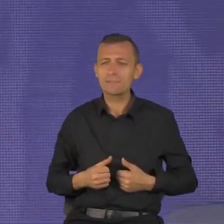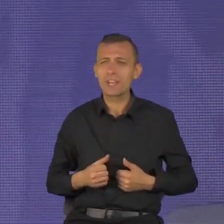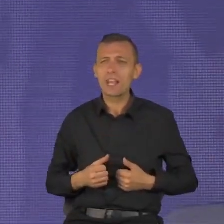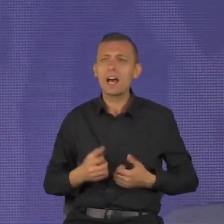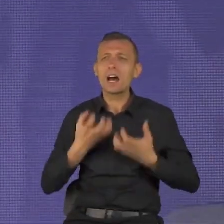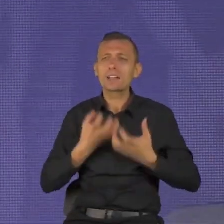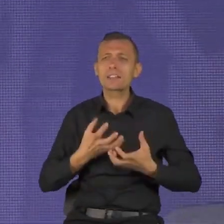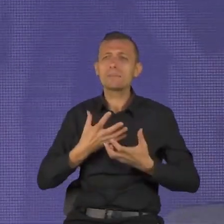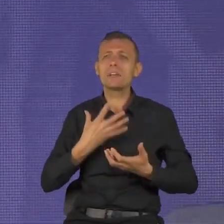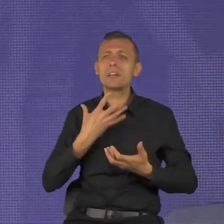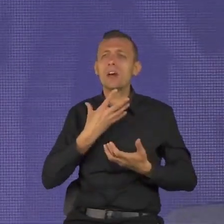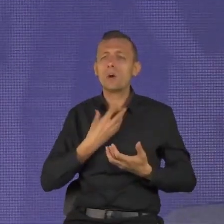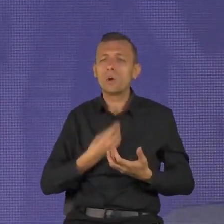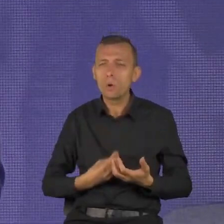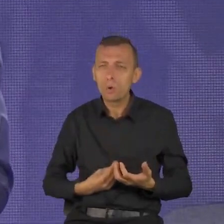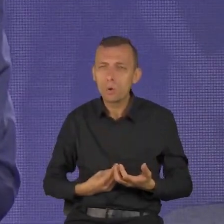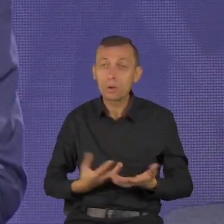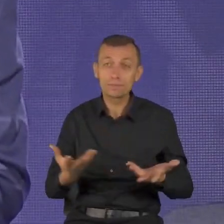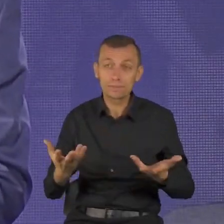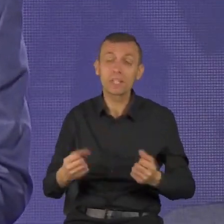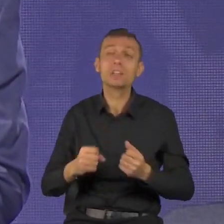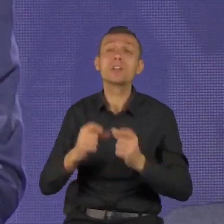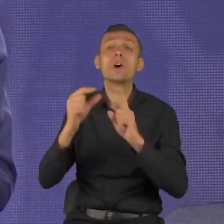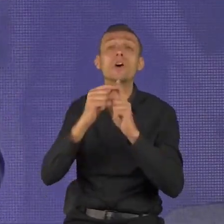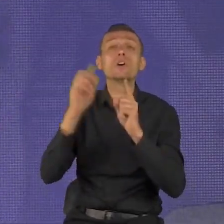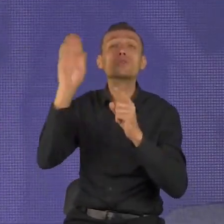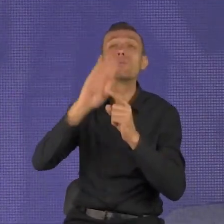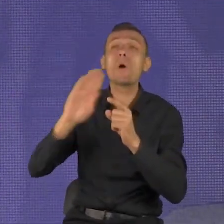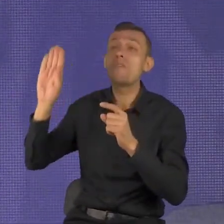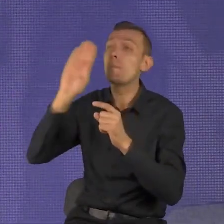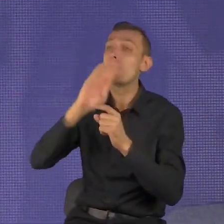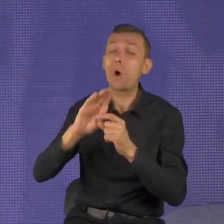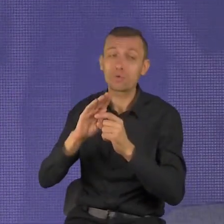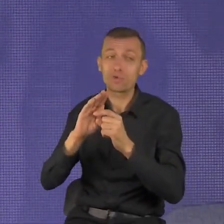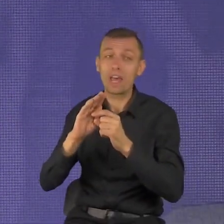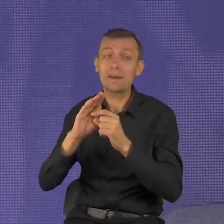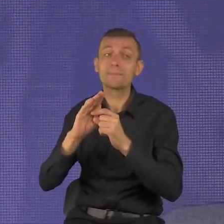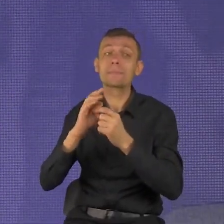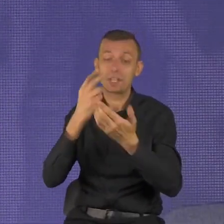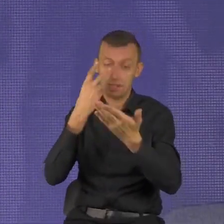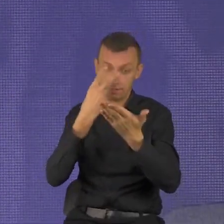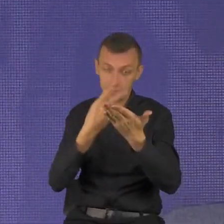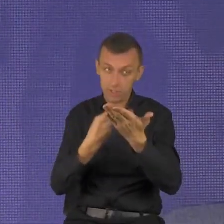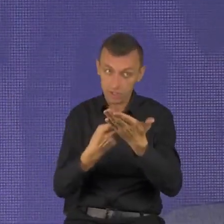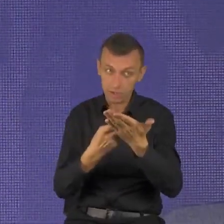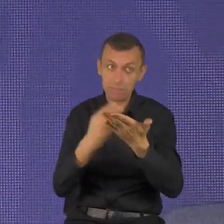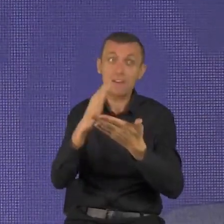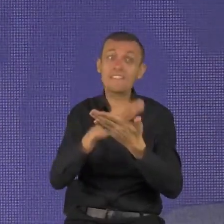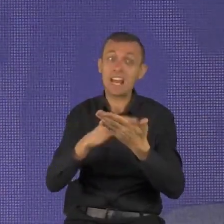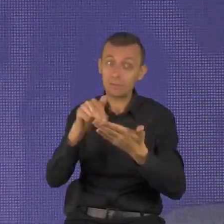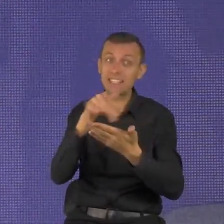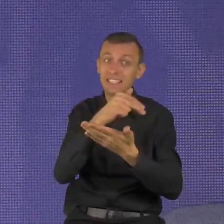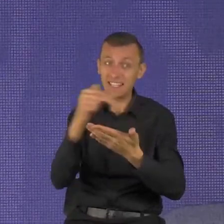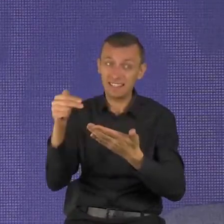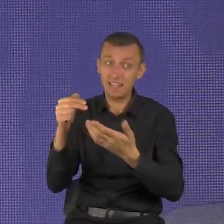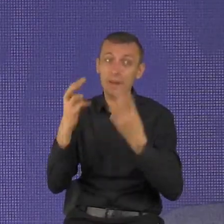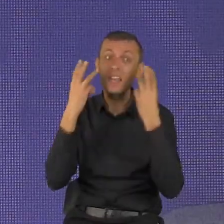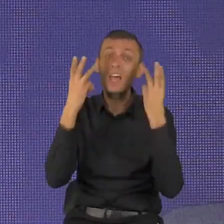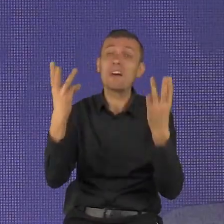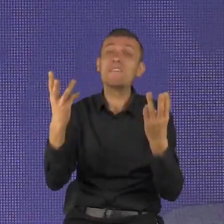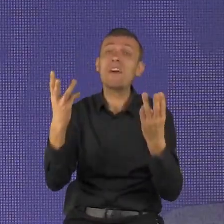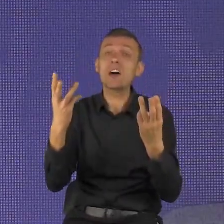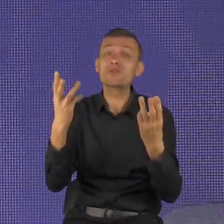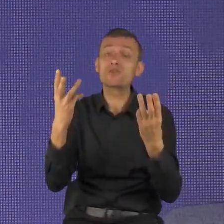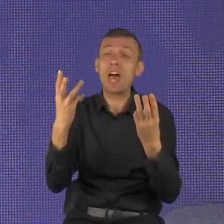Słowie, dlatego je poruszamy. Zwłaszcza one są ważne w tym okresie, w tej sytuacji, w której się